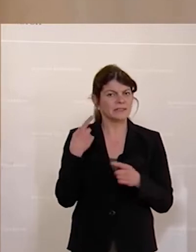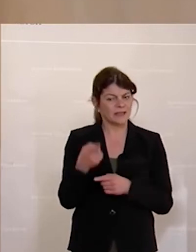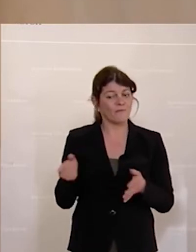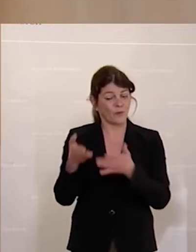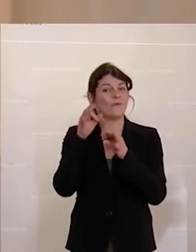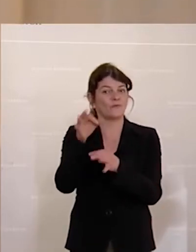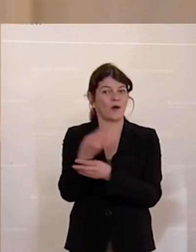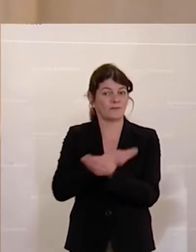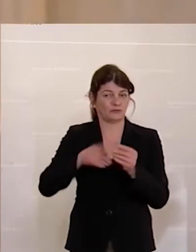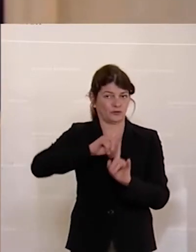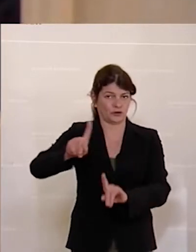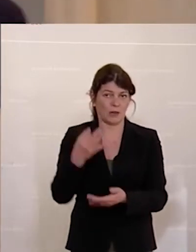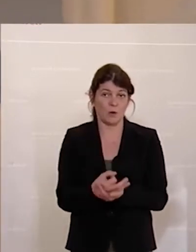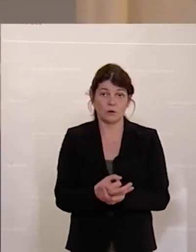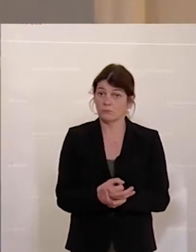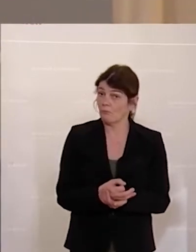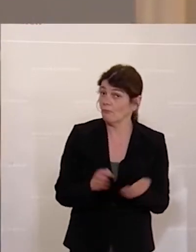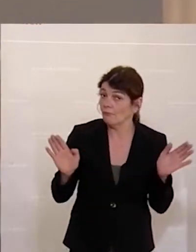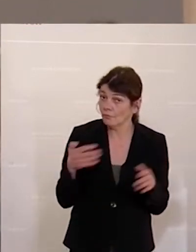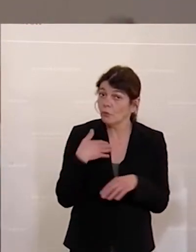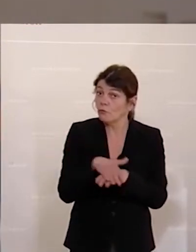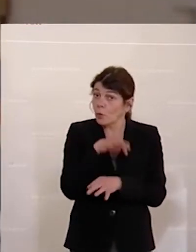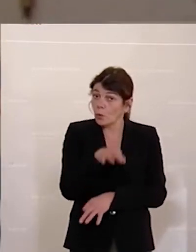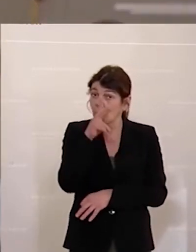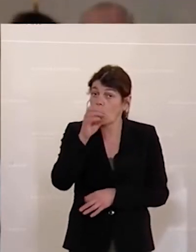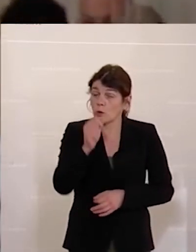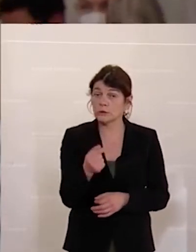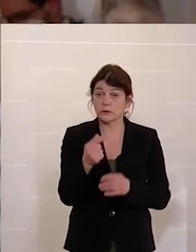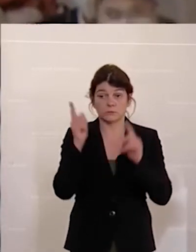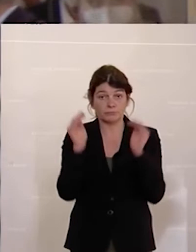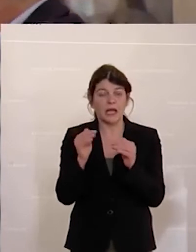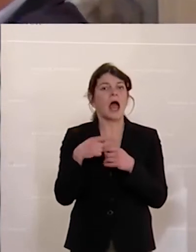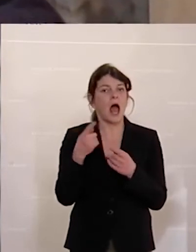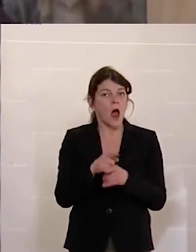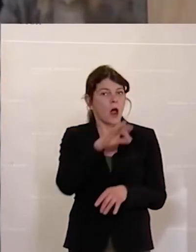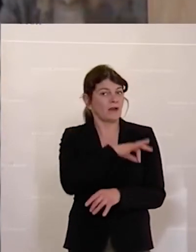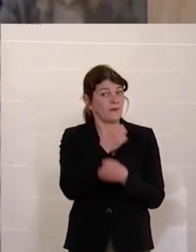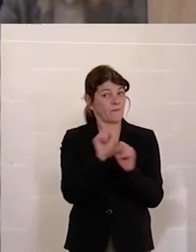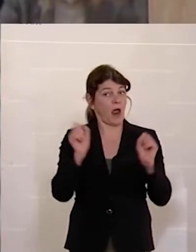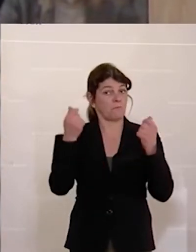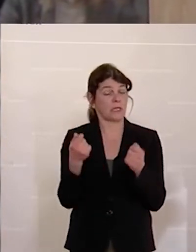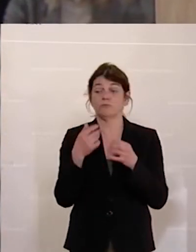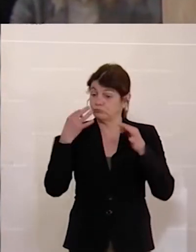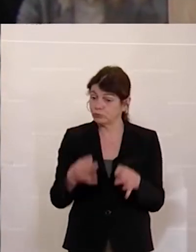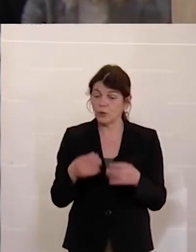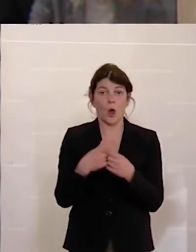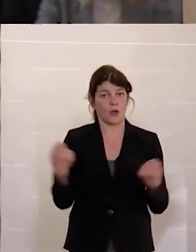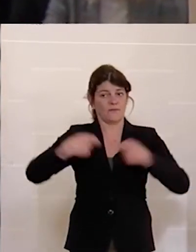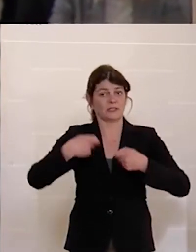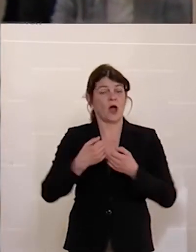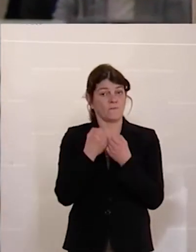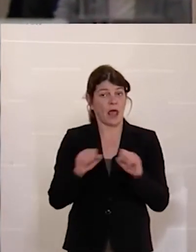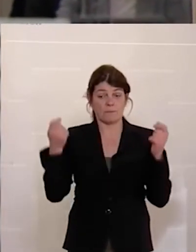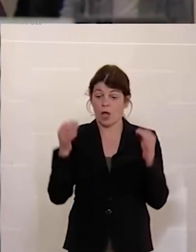gemacht wurden. Wir finden die Köstsenkung gut. Wir finden es auch gut, dass es einen Gewinnfreibetrag gibt. Und auch der Investitionsfreibetrag ist absolut in